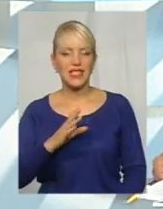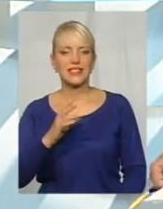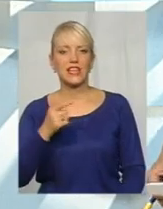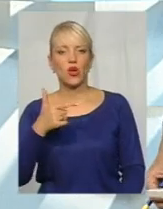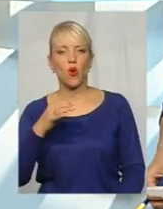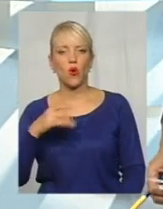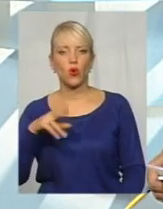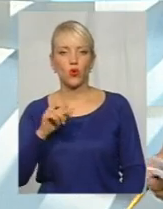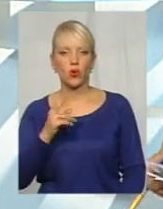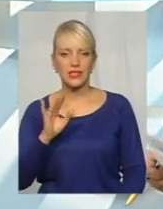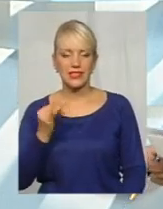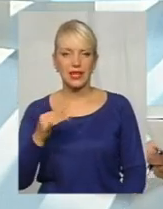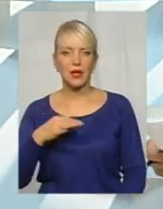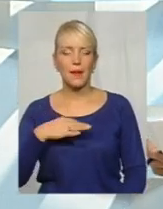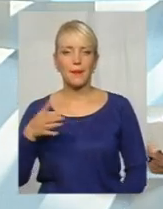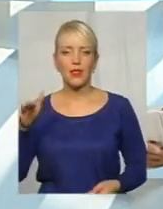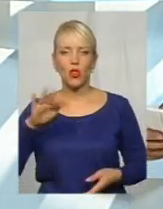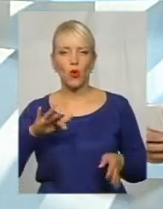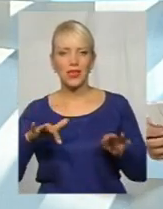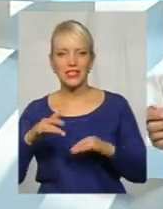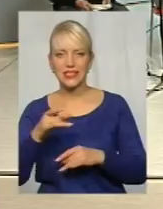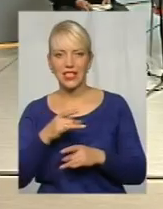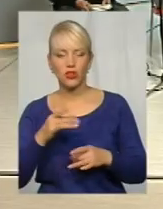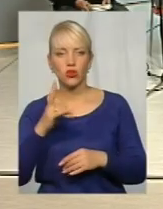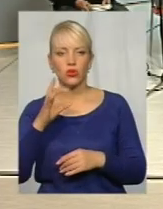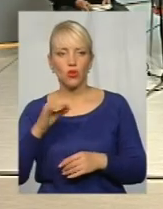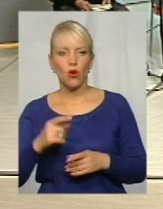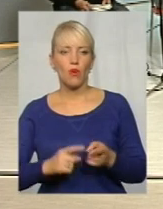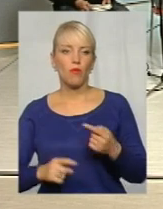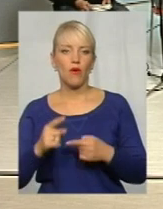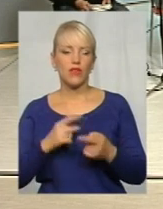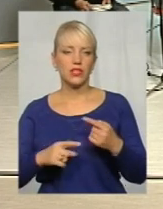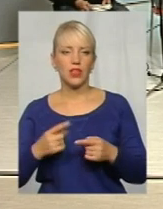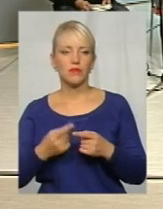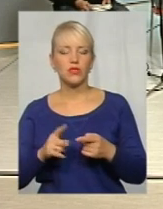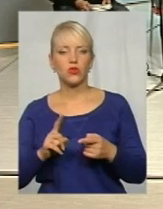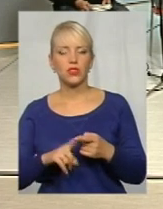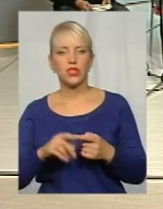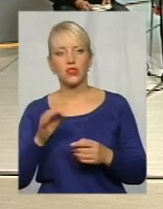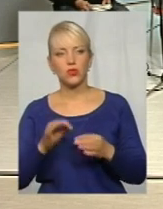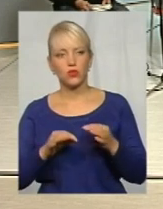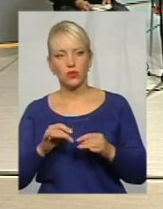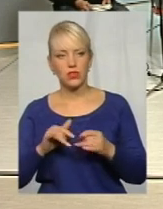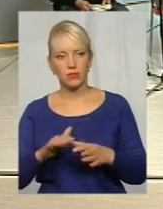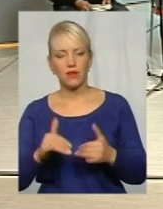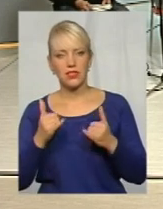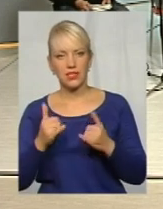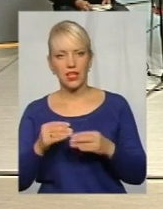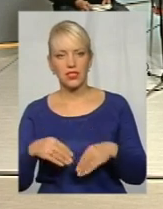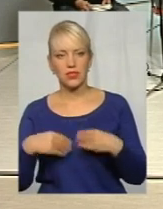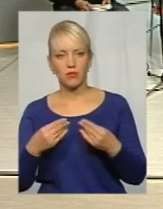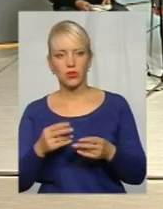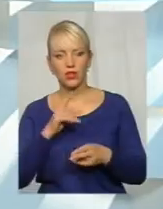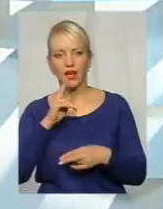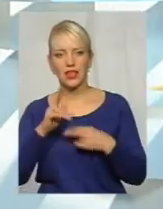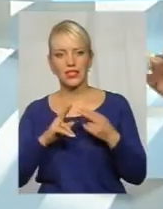Білогірському районах. Проте, повертаємося до цієї судової справи. Наразі подана касаційна